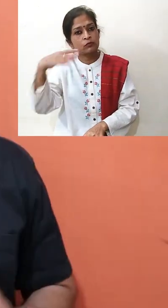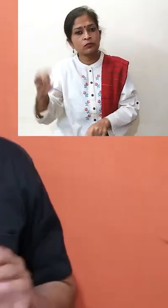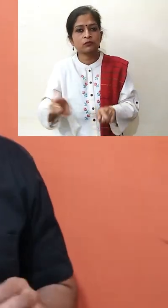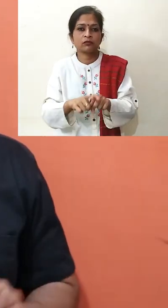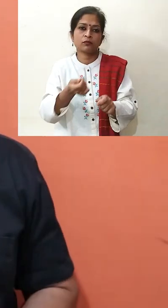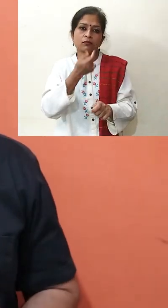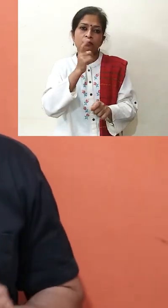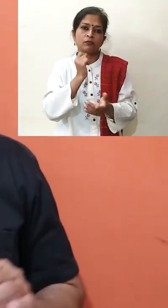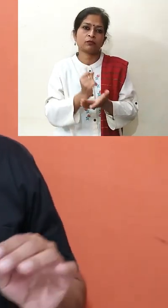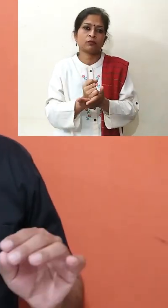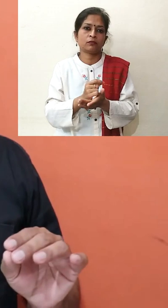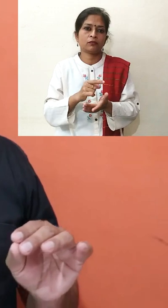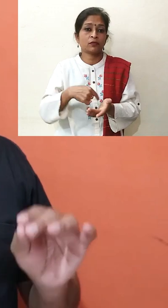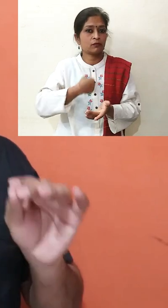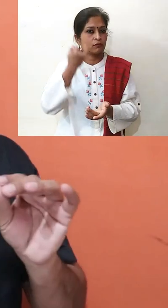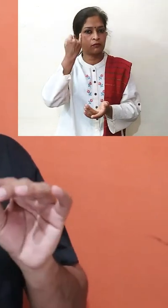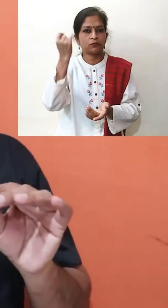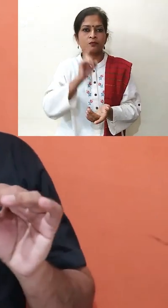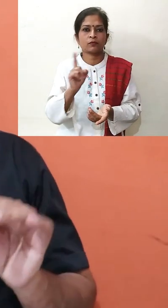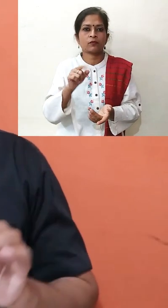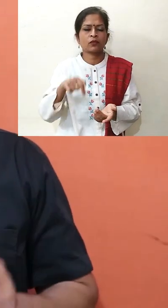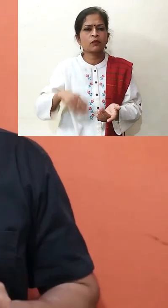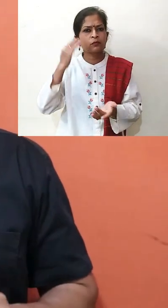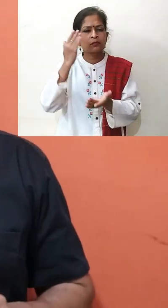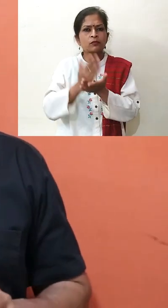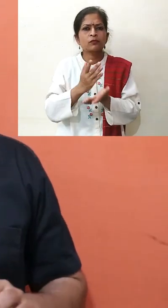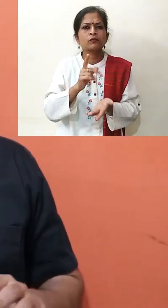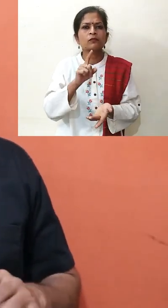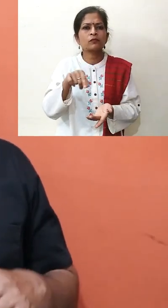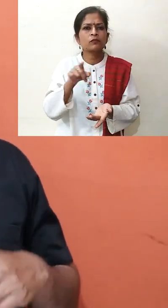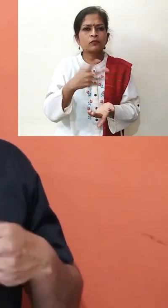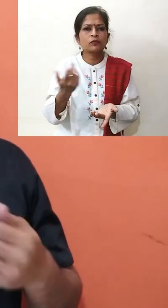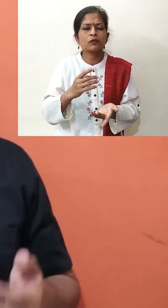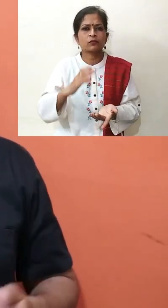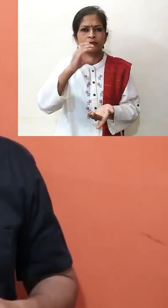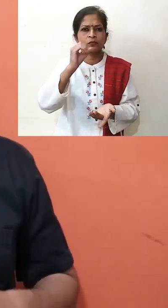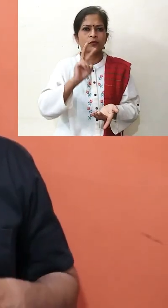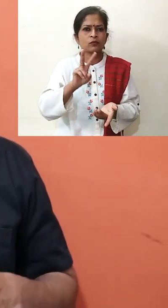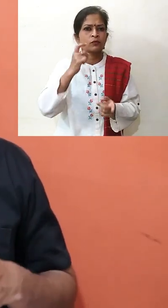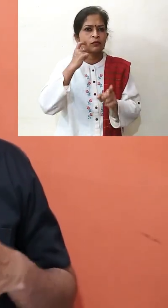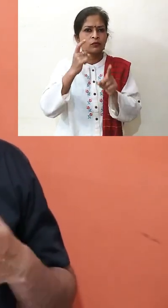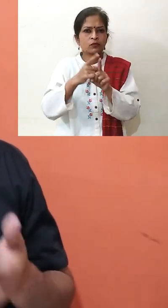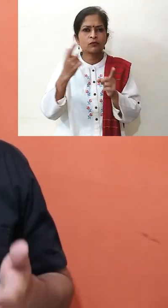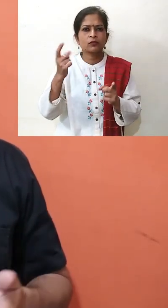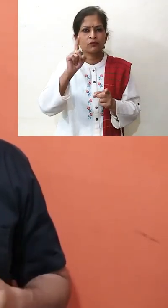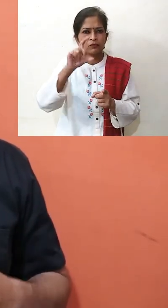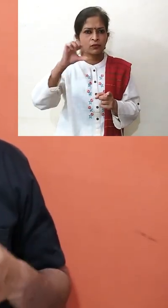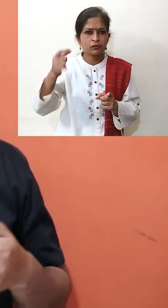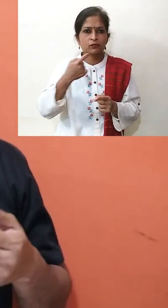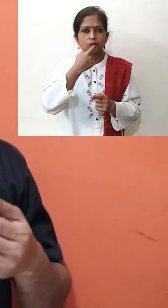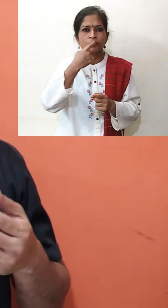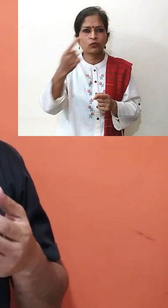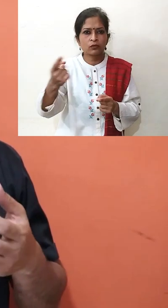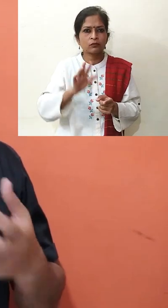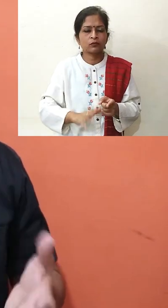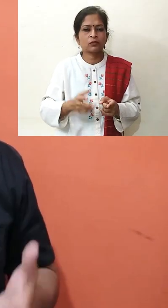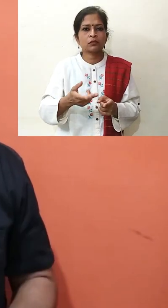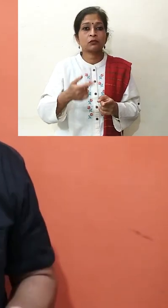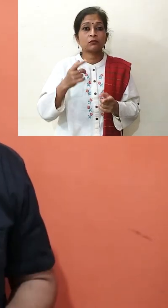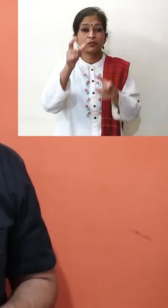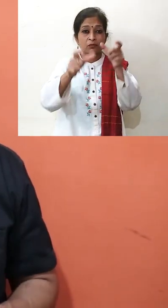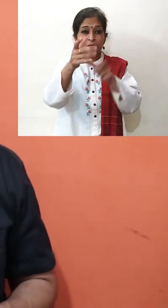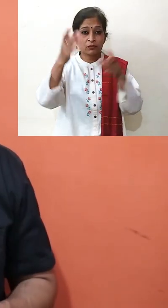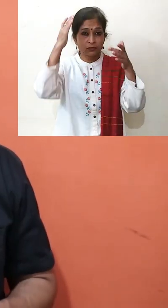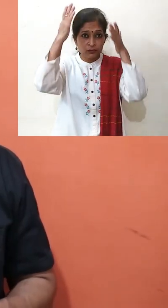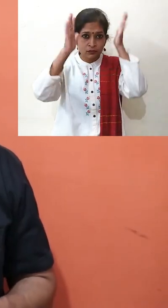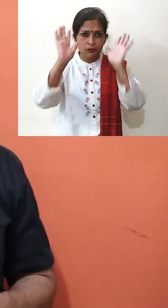जाए। एक मिधाक है कि COVID-19 की वज़े से ये निर्देश दिये जा रहे हैं या फिर लोग डर चुके हैं कि अब उनको बार-बार